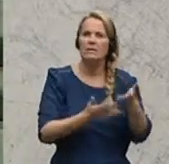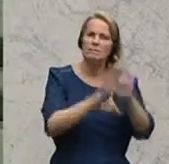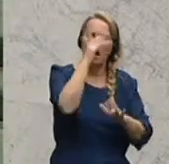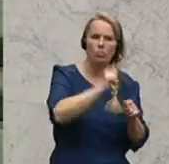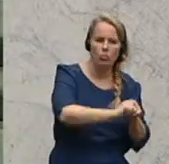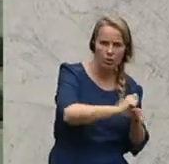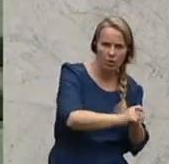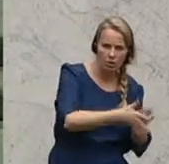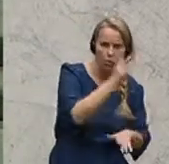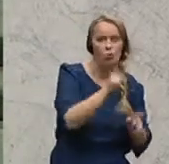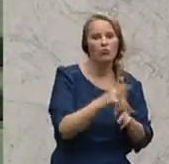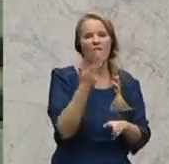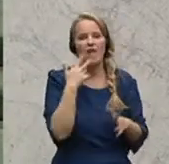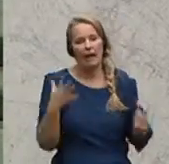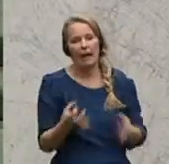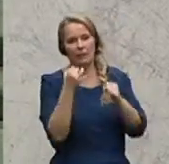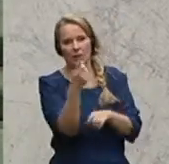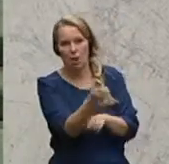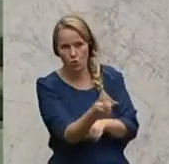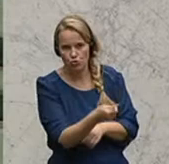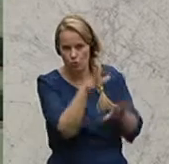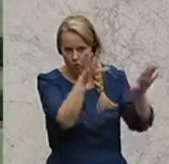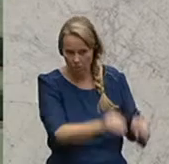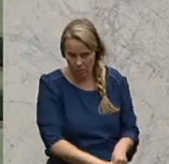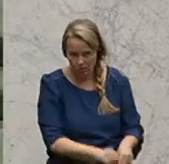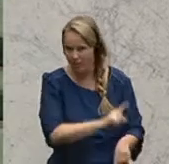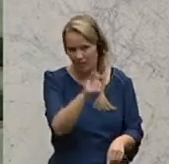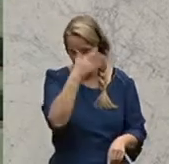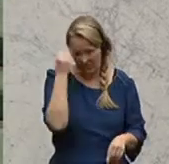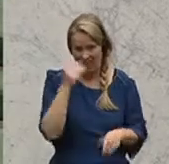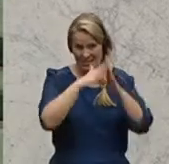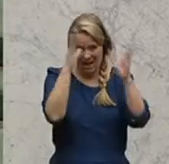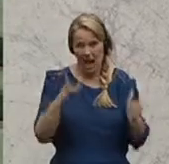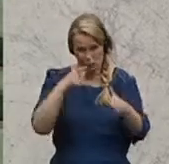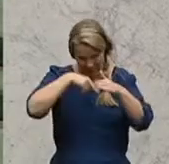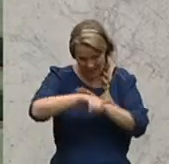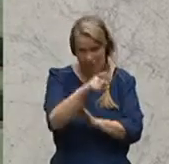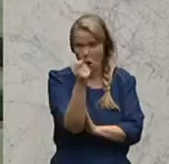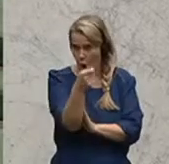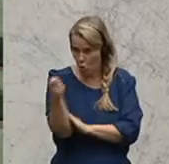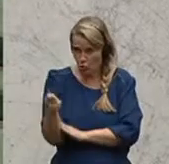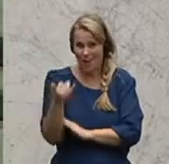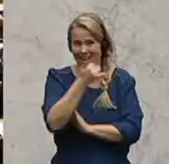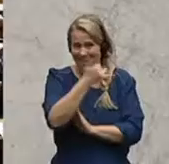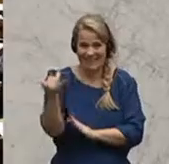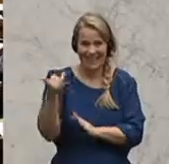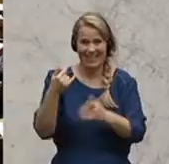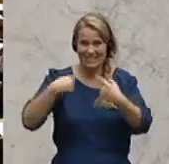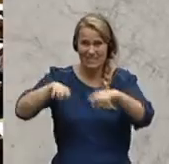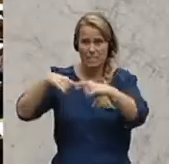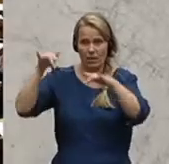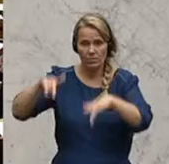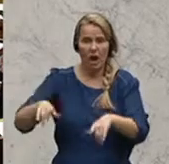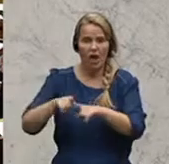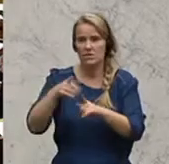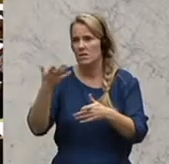Rettungsmaßnahmen, die Löschmaßnahmen, dann darf man nicht eines vergessen. Wenn man in ein Haus reingeht und löscht und in jedem Zimmer waren Petroleum-Tanks, in jedem